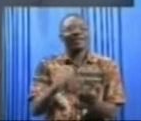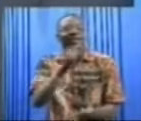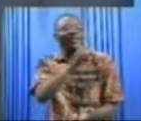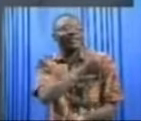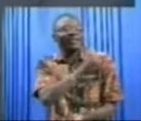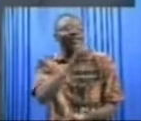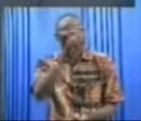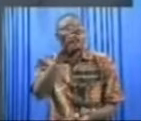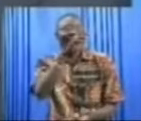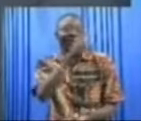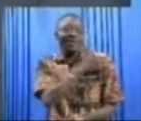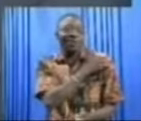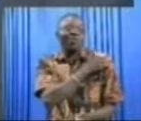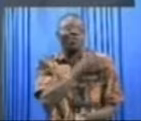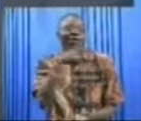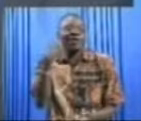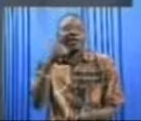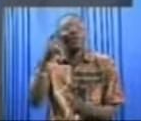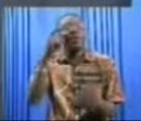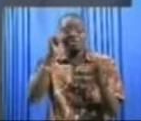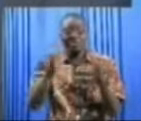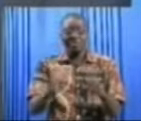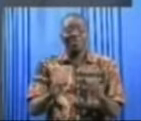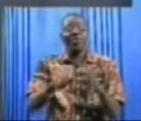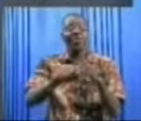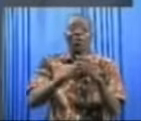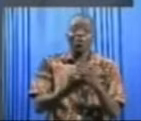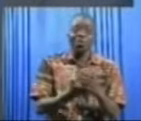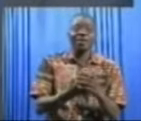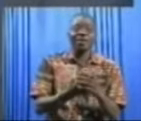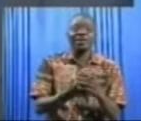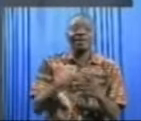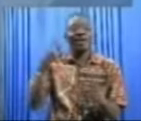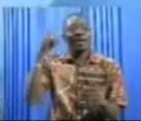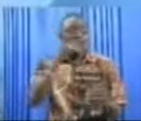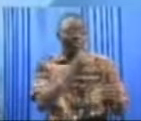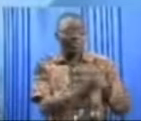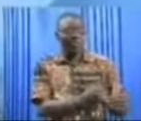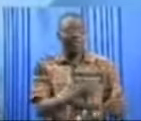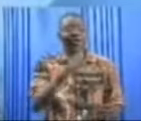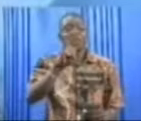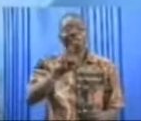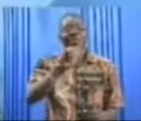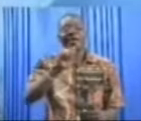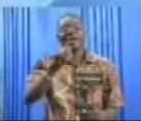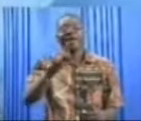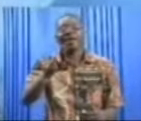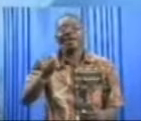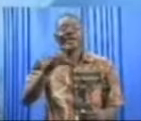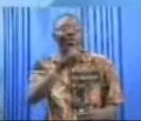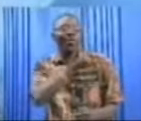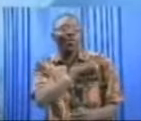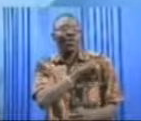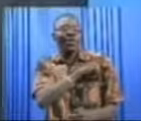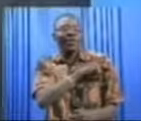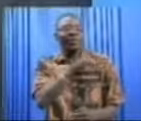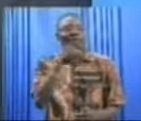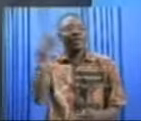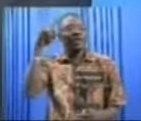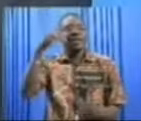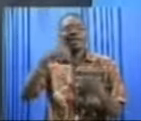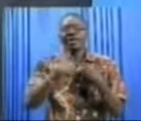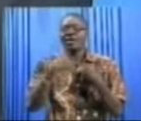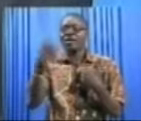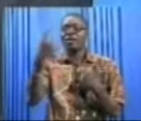ce soir, qui pourrait donc débuter comme titulaire de Toulouse. À côté de Bakary Kone. Il y a également un joueur